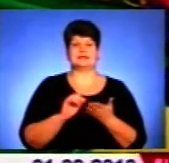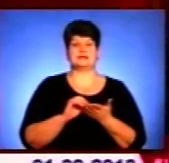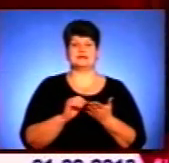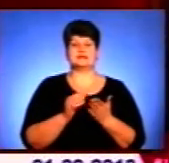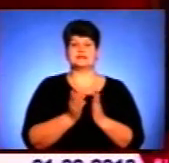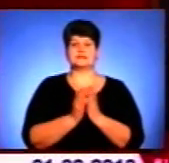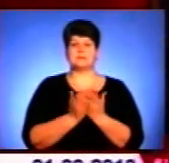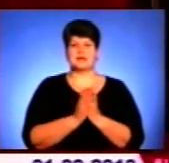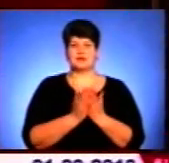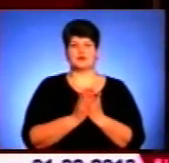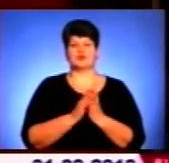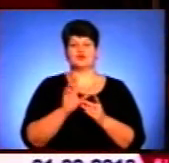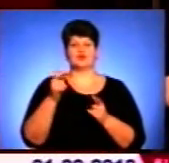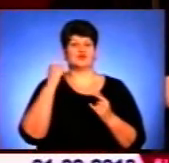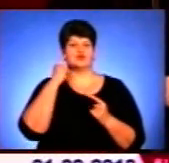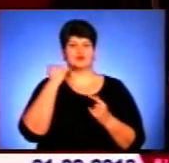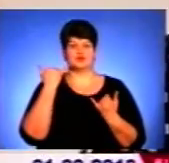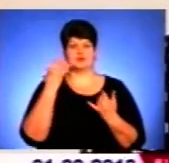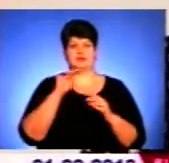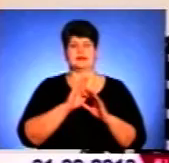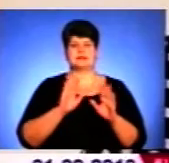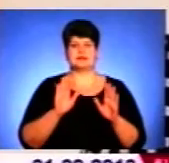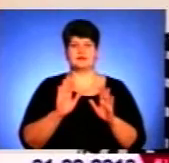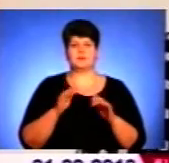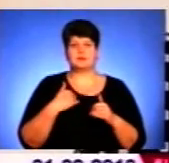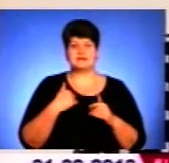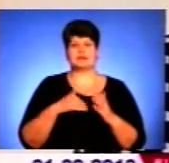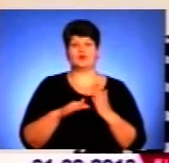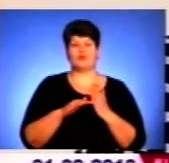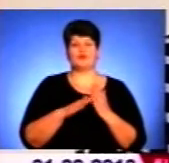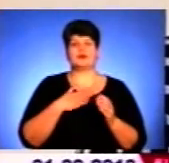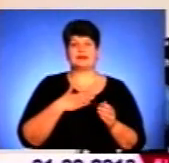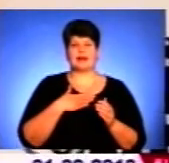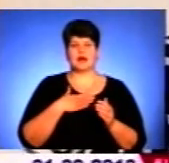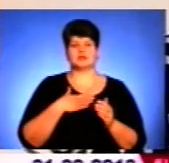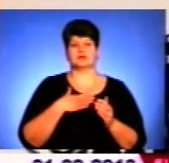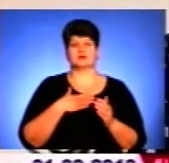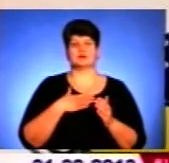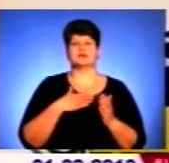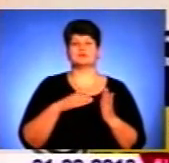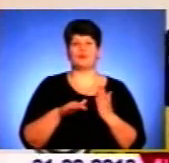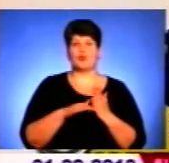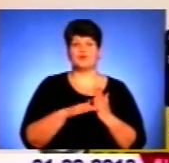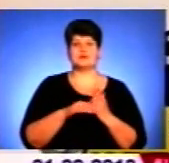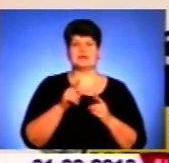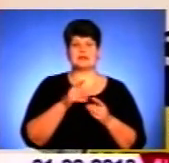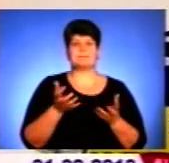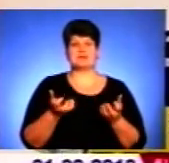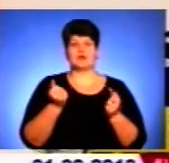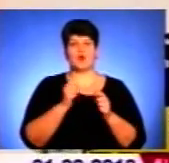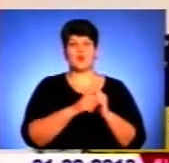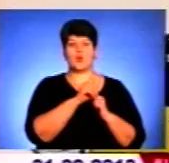пісні та вірші, що прогонували сьогодні і сцени. Ми, звичайно, за допомогою наших спонсорів при їхній підтримці кожному